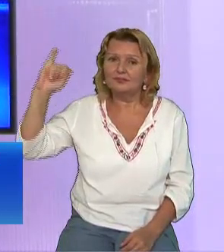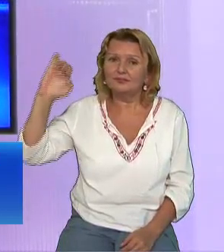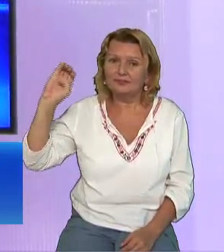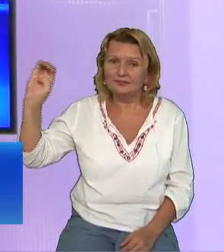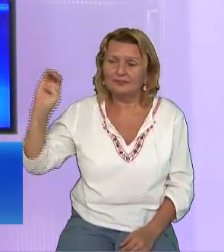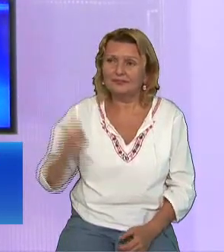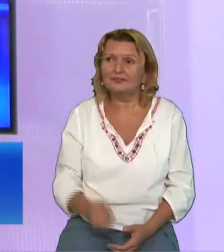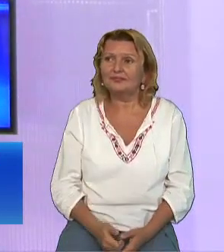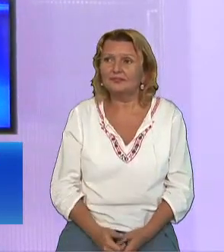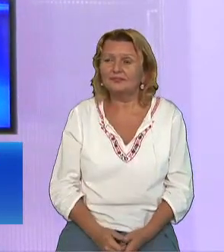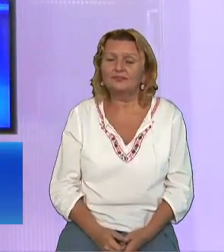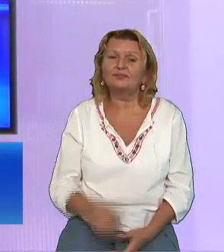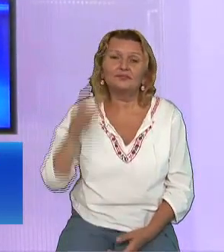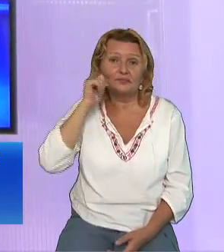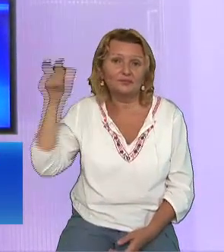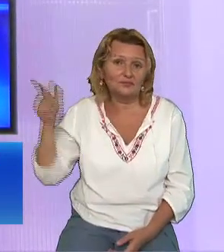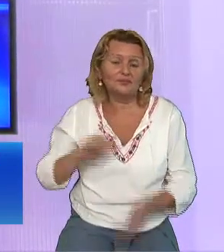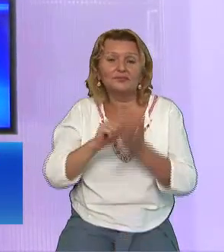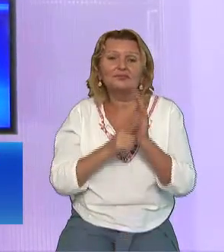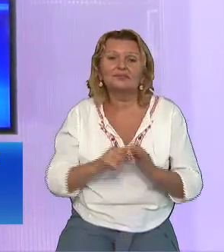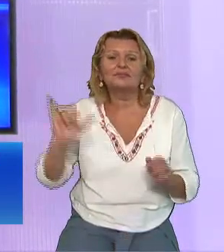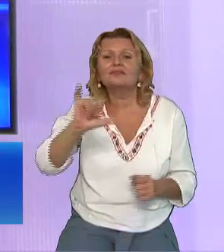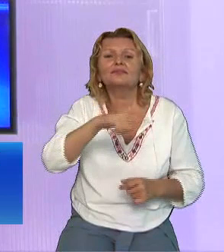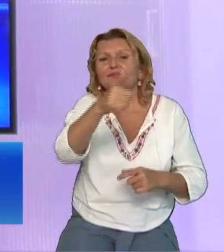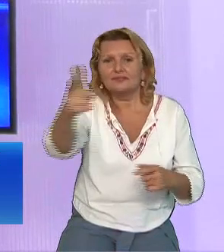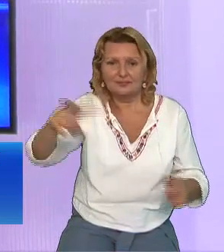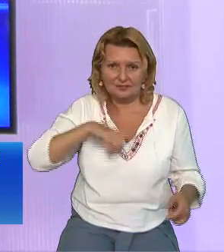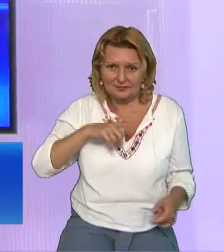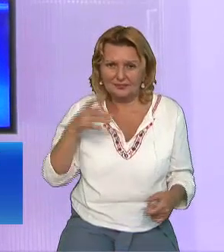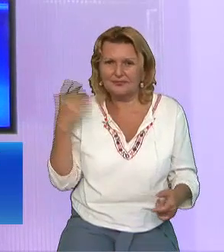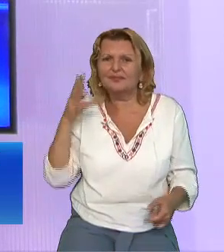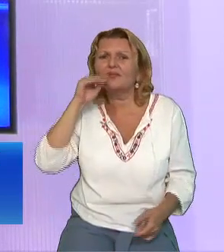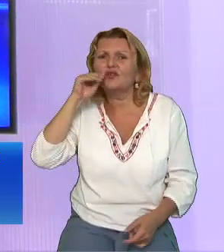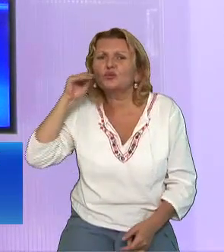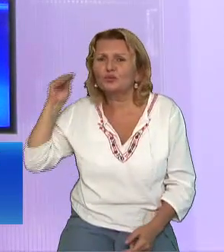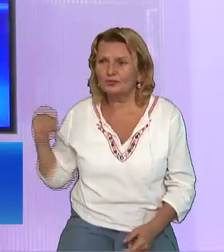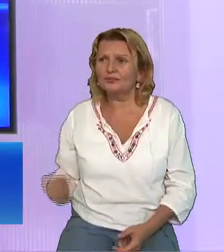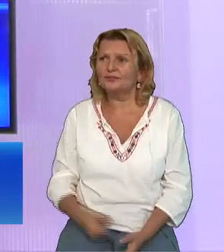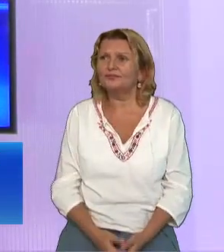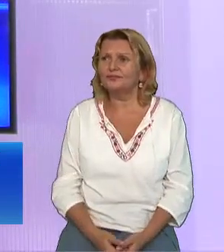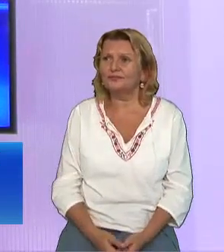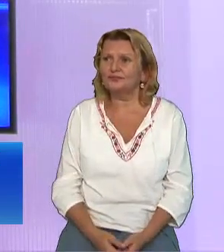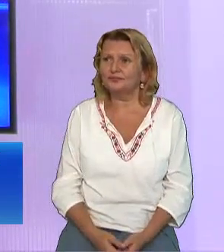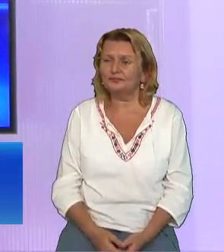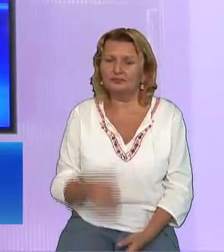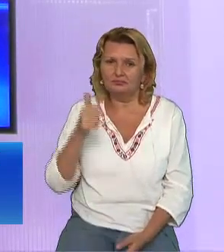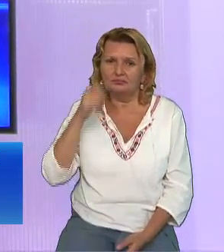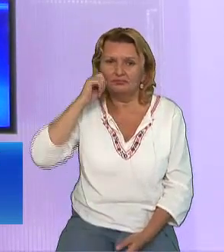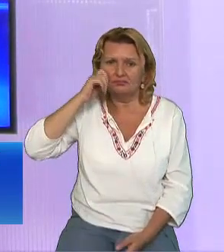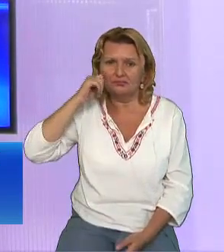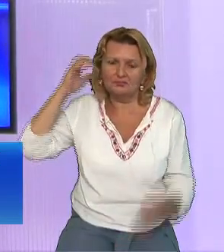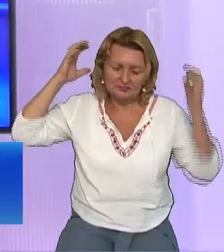întrebare Mă are cineva ceva de comentat? Și un bătrân cu o cușmă din ultima bancă S-a ridicat